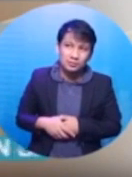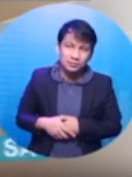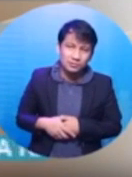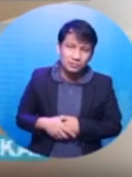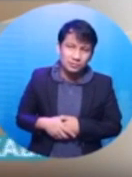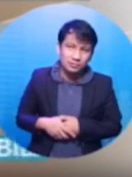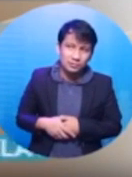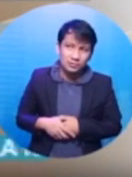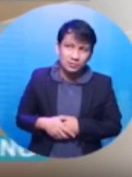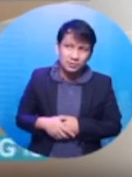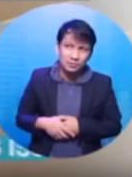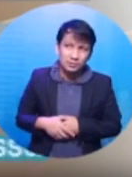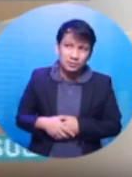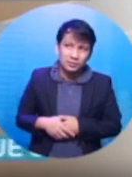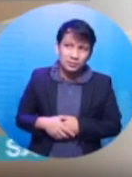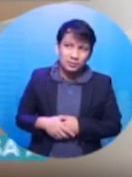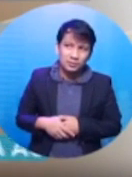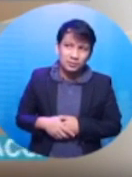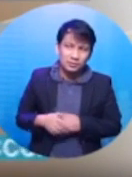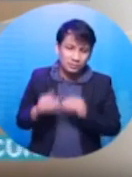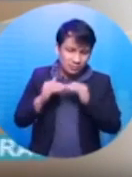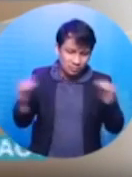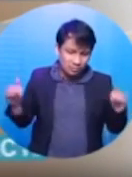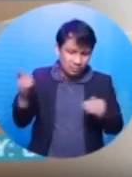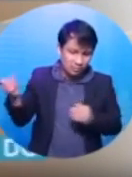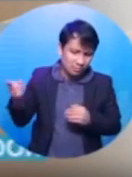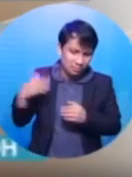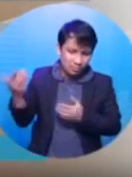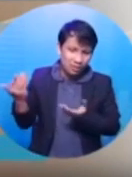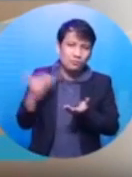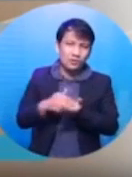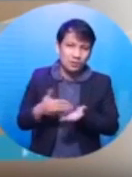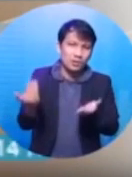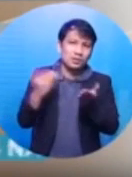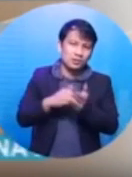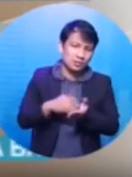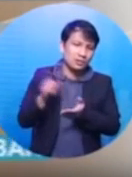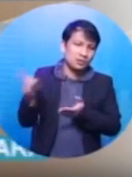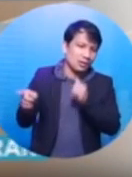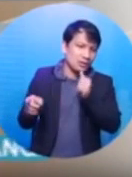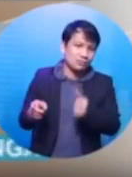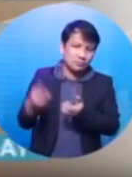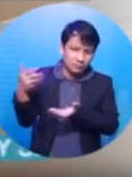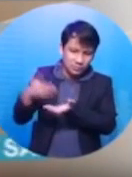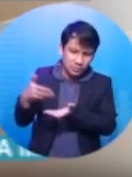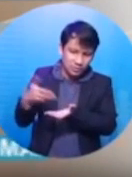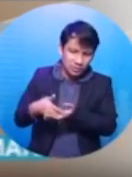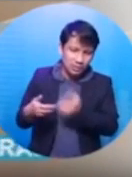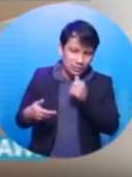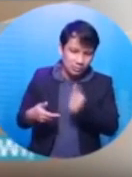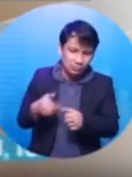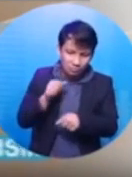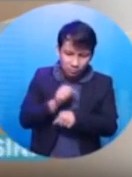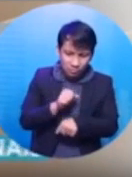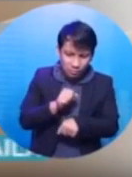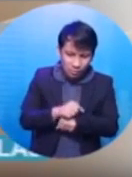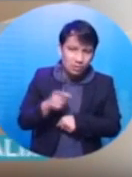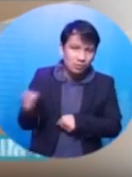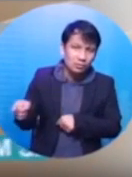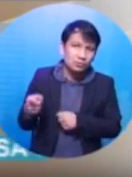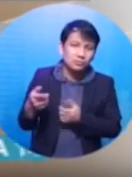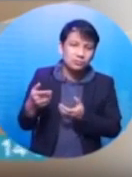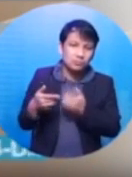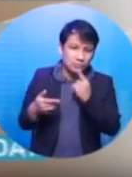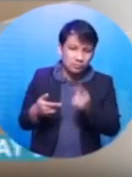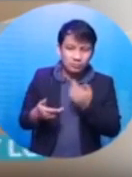grade 4, yan siya. Tatlong bisis po yan siya pa ulit-ulit kung pinapaaral. sabi ko kahit ganito ang trabaho ko sa